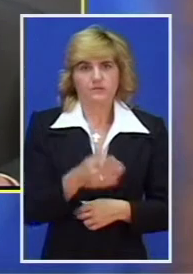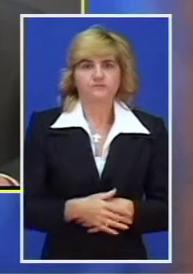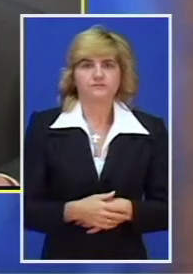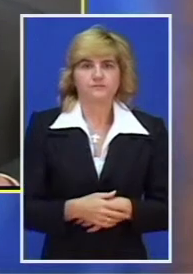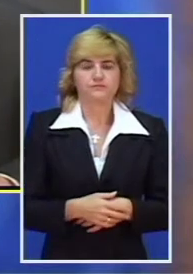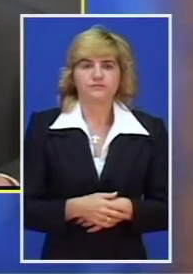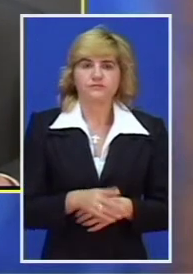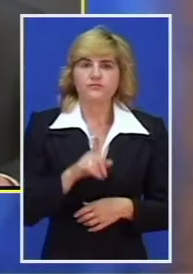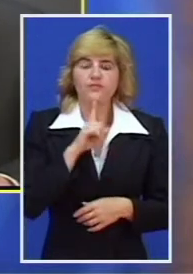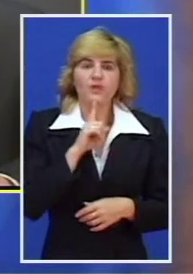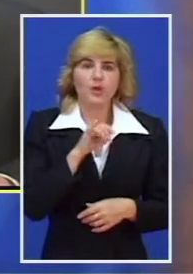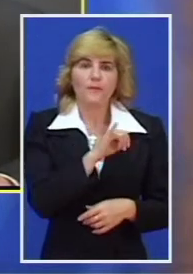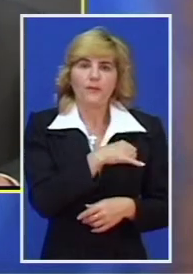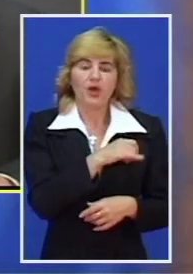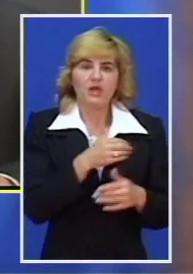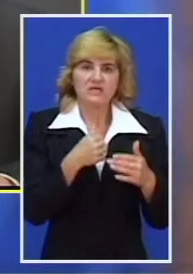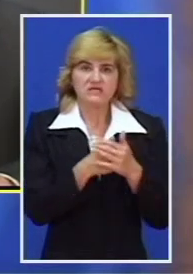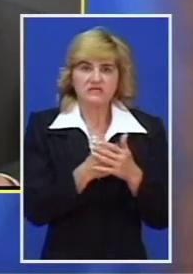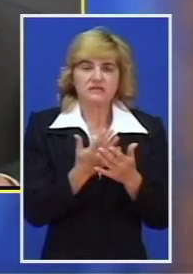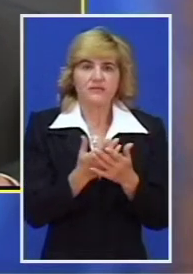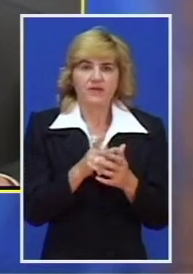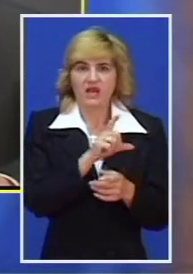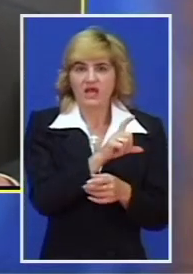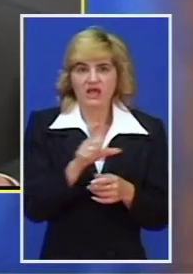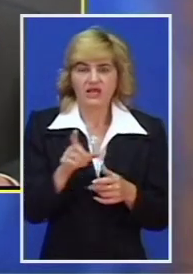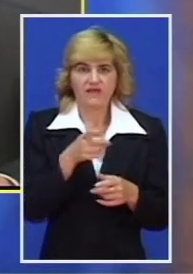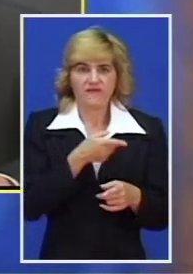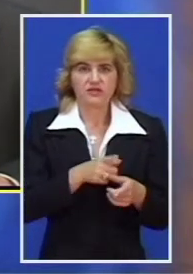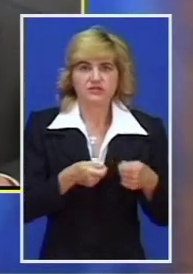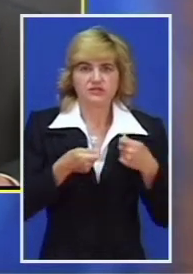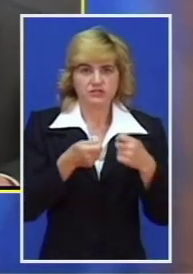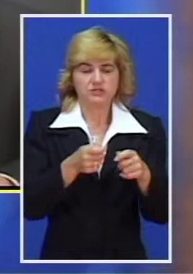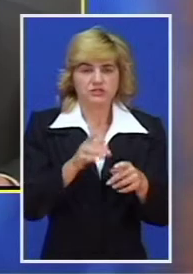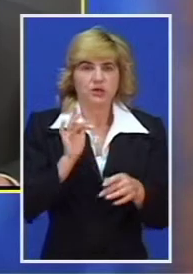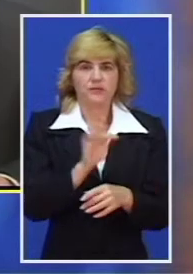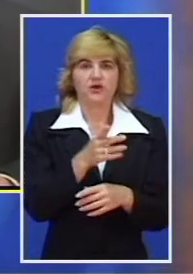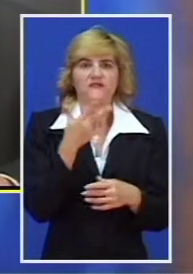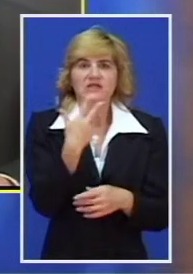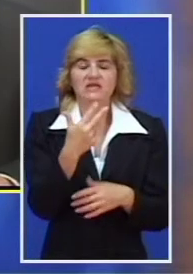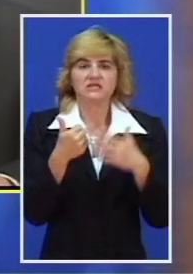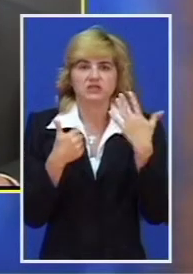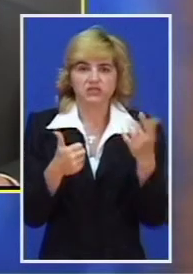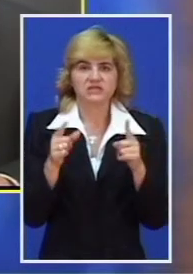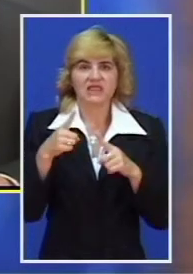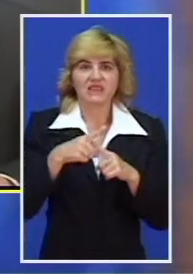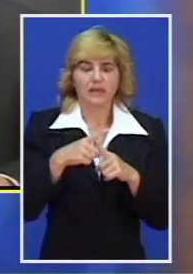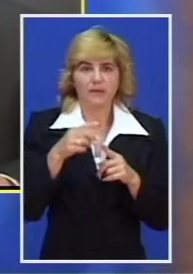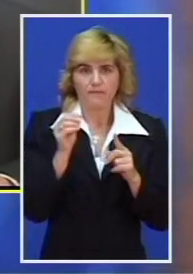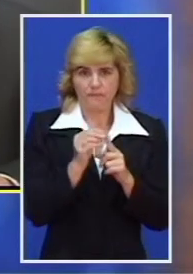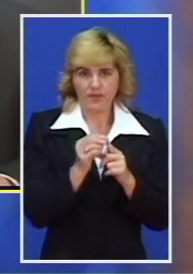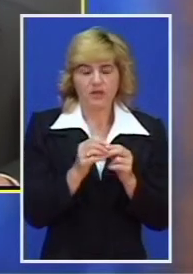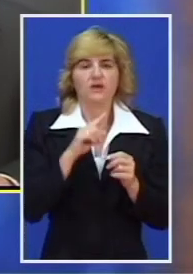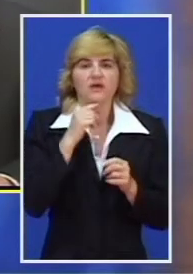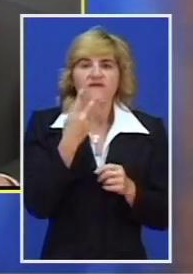Pribadnici policijske uprave u Subotici podneli su krivičnu prijavu protiv 36-godišnjeg Tibora P. Viktorije M.